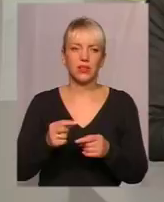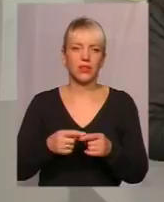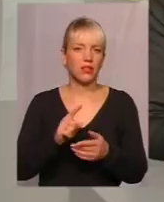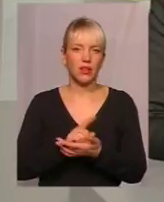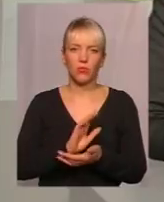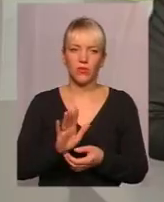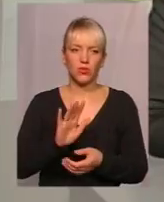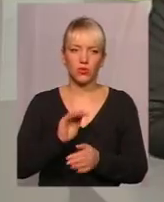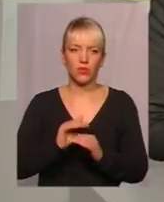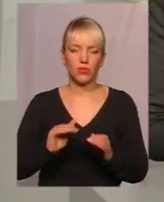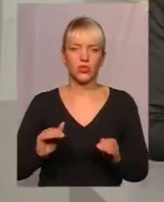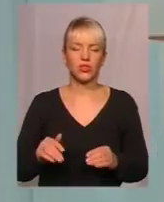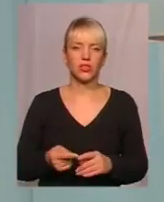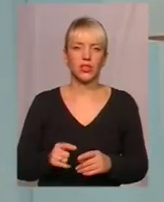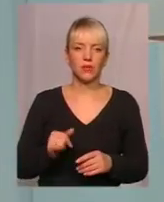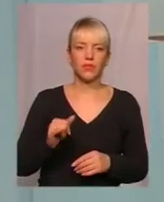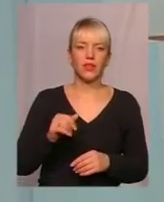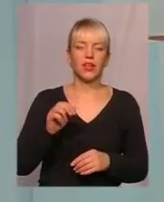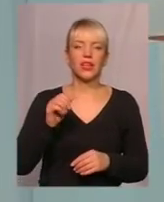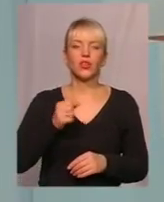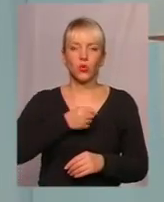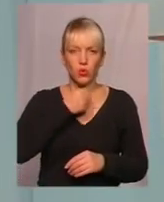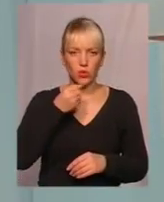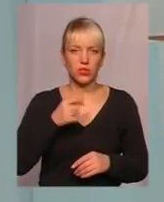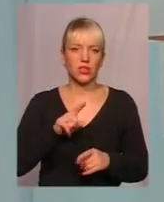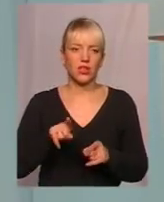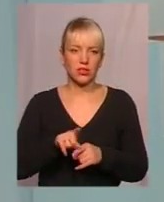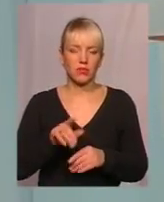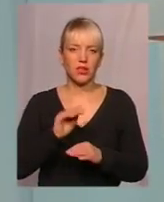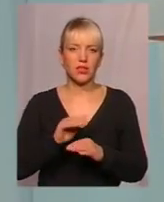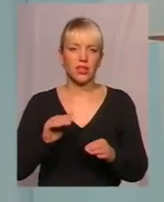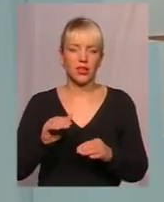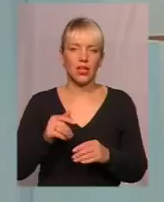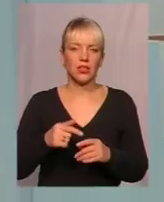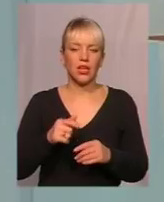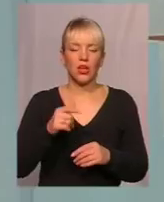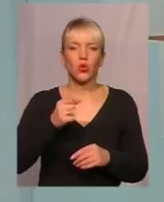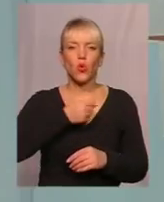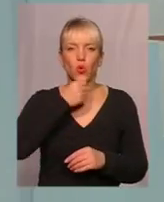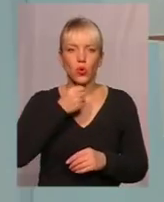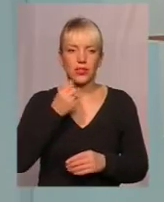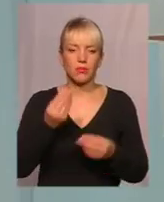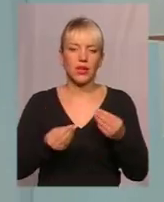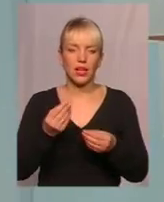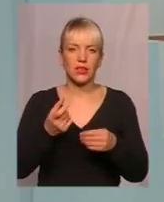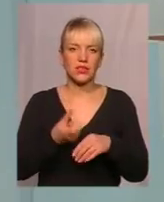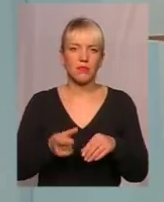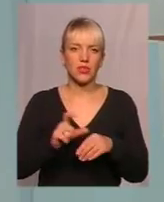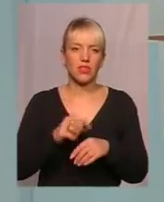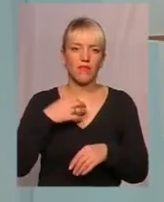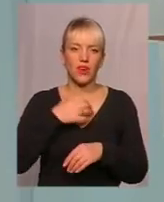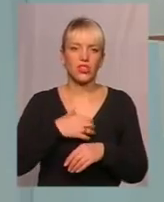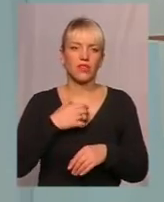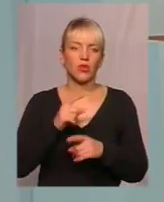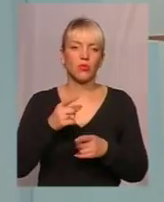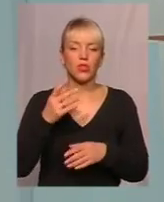дітки. І дорослі. Мені, що навіть дорослі, а дорослим гратися набагато важливіше, навіть ніж дітям, тому що діти ніби